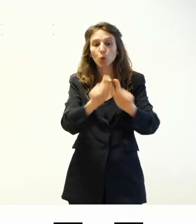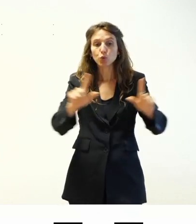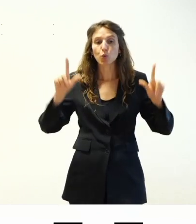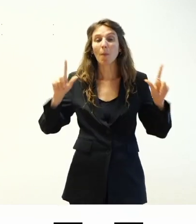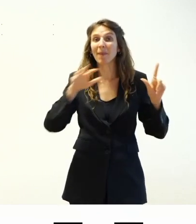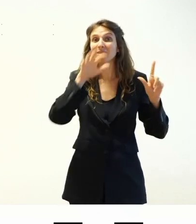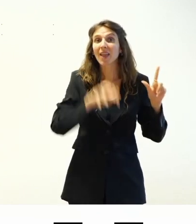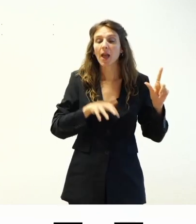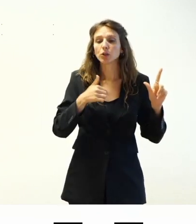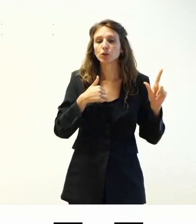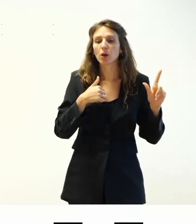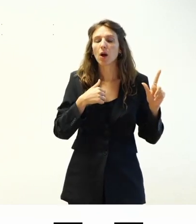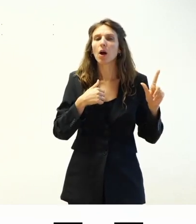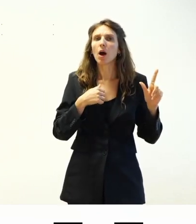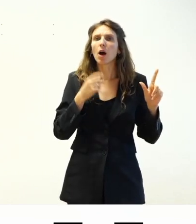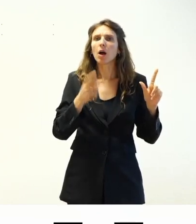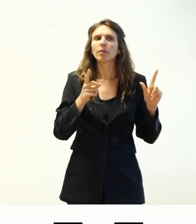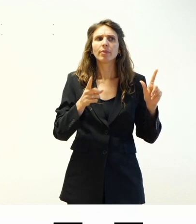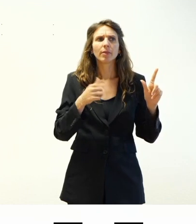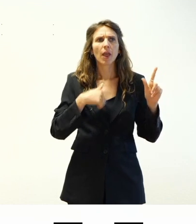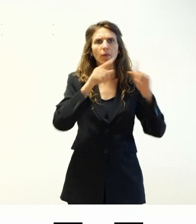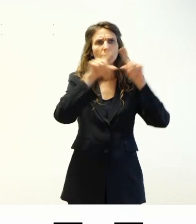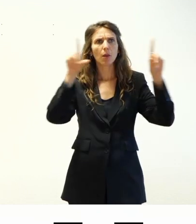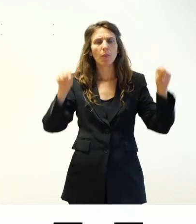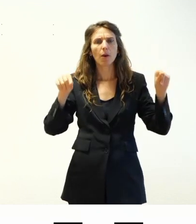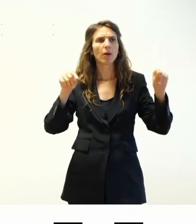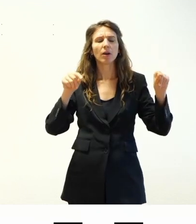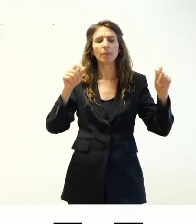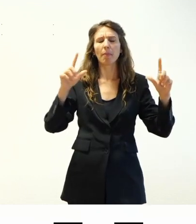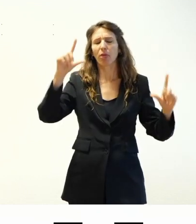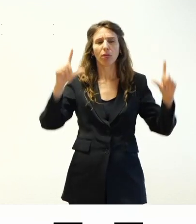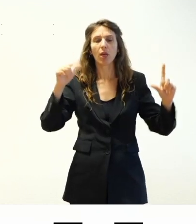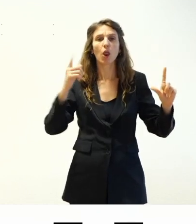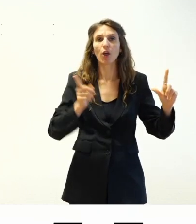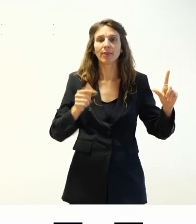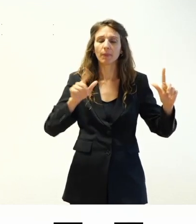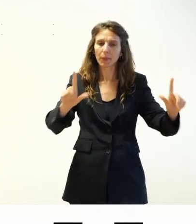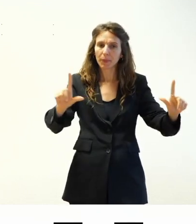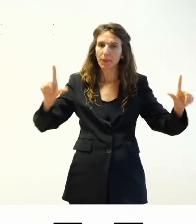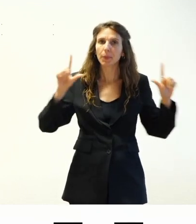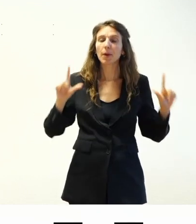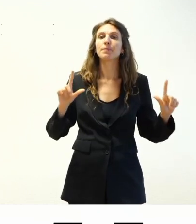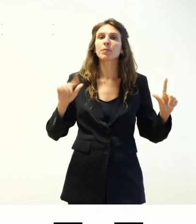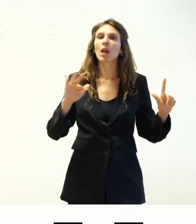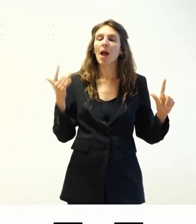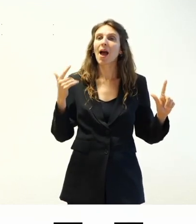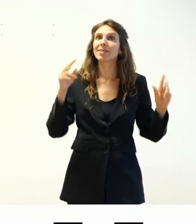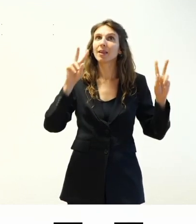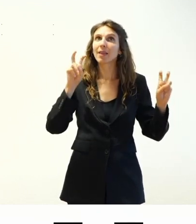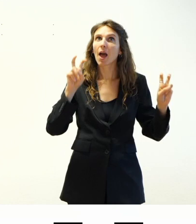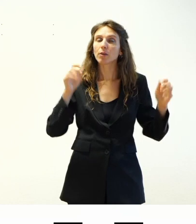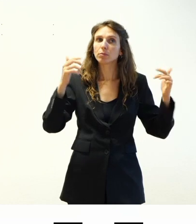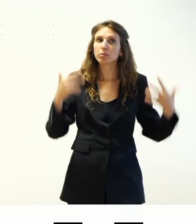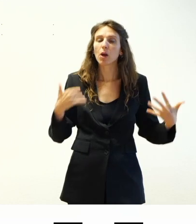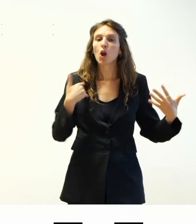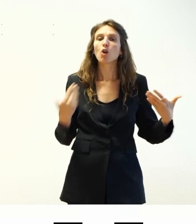testo o cambio la dimensione predefinita nel browser non si rompa nulla e fare in modo che gli attributi title non duplichino il